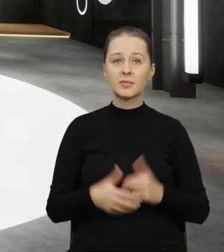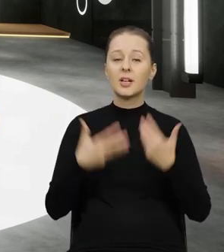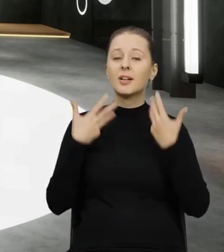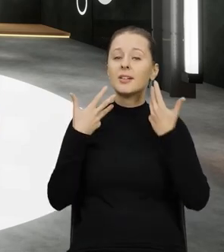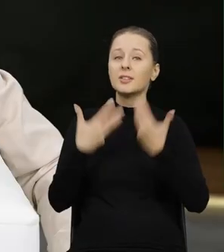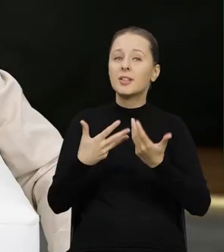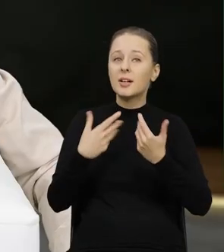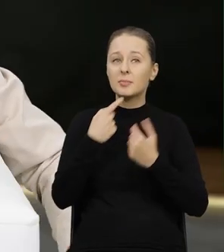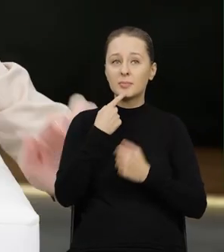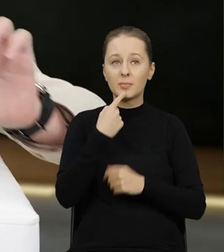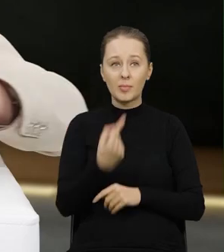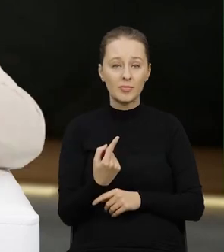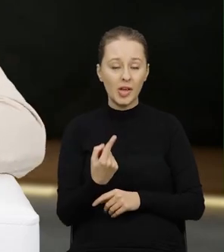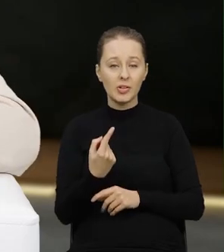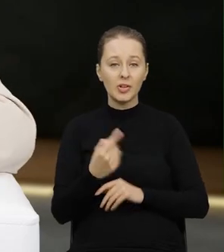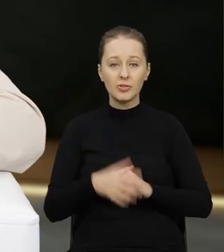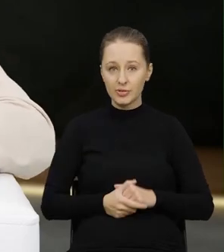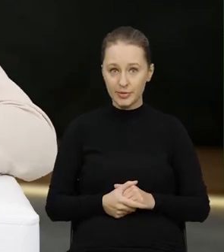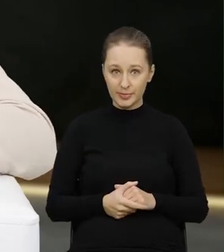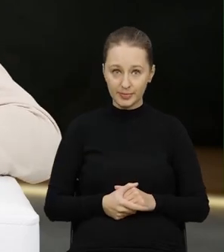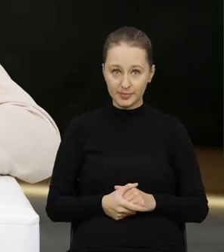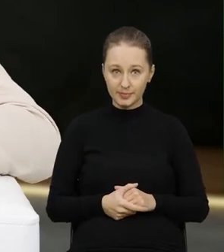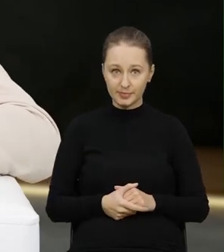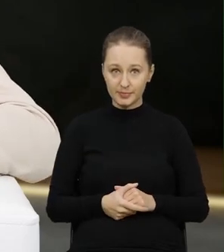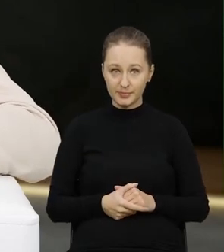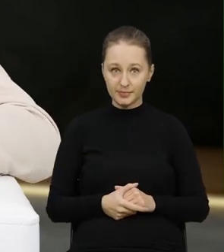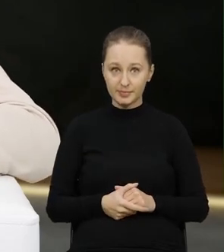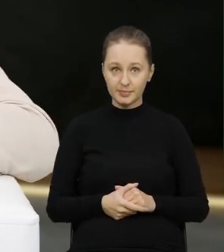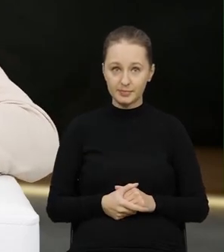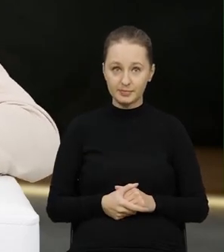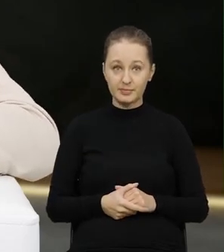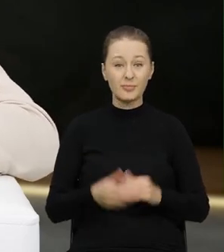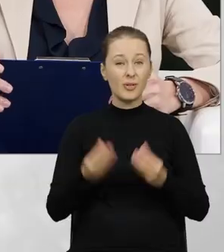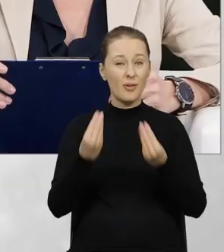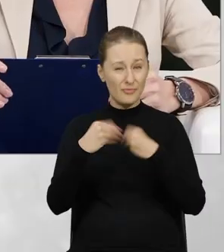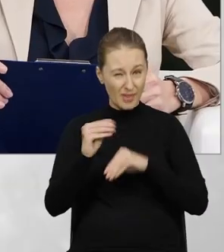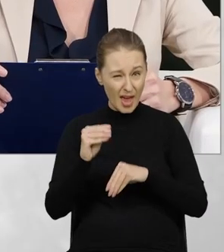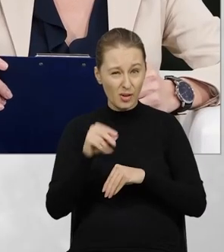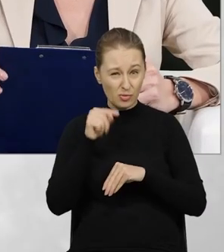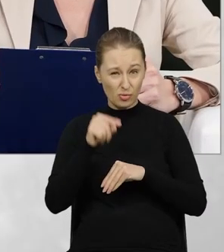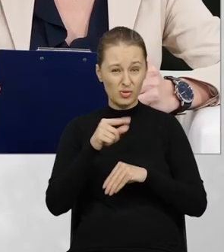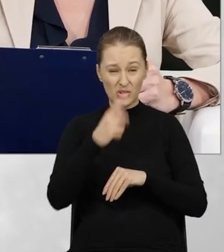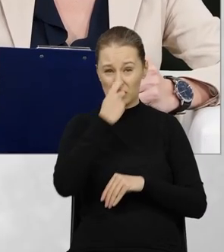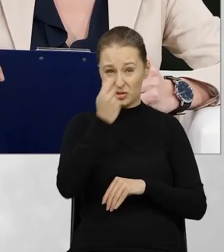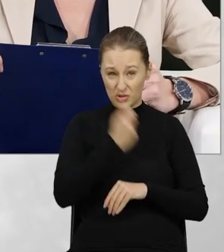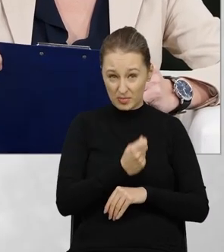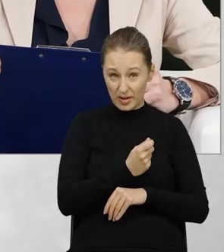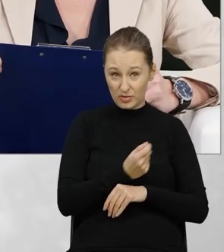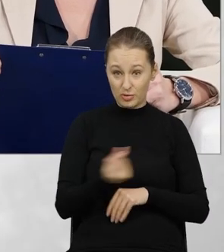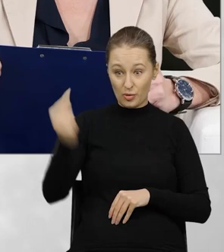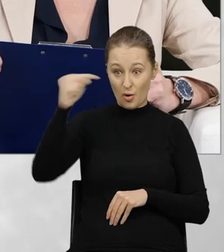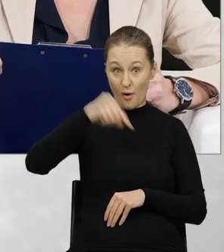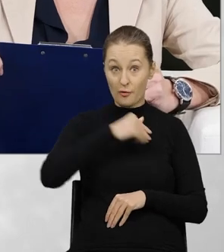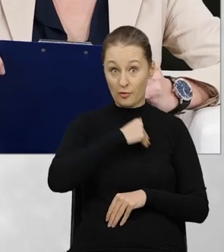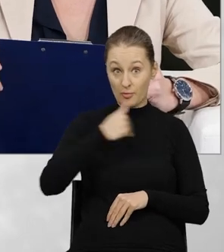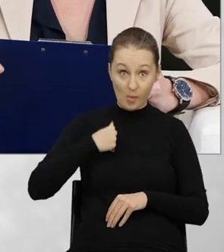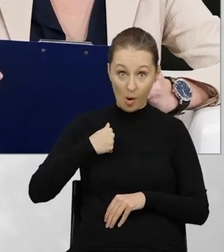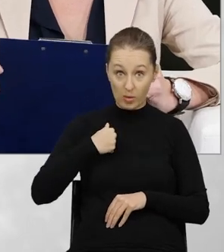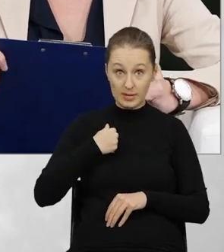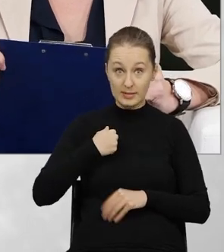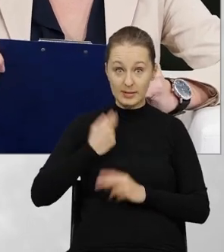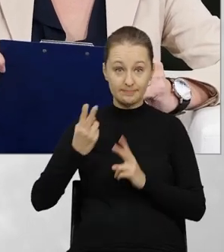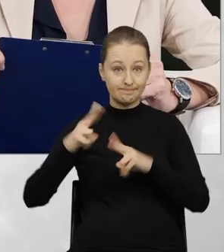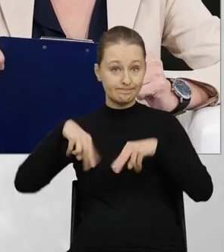chciałabym podkreślić, że jednak większość tych odpadów, które trafiają nielegalnie do Polski, są